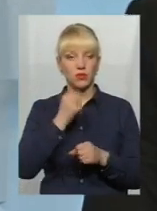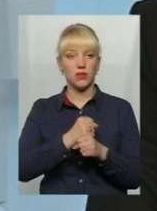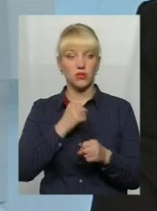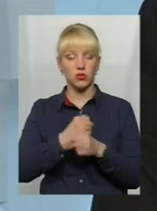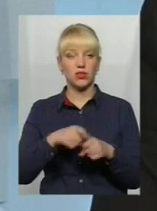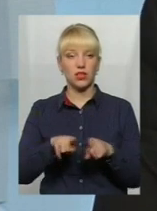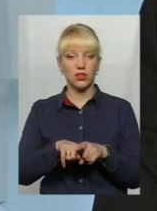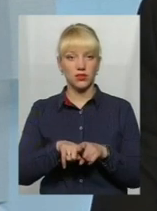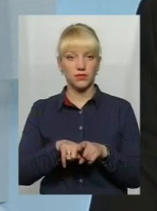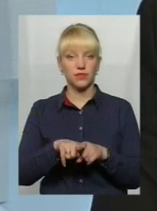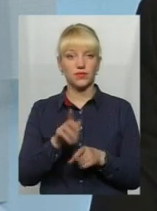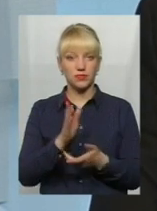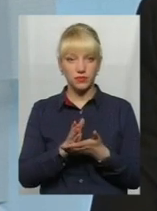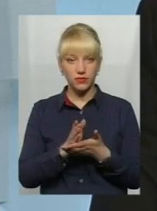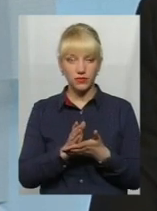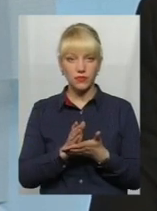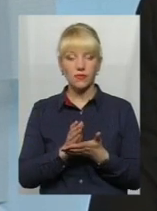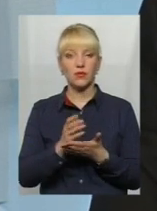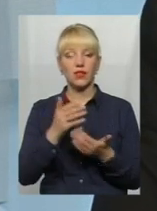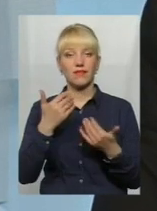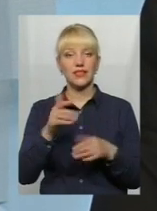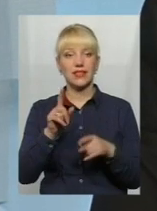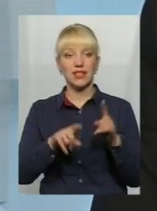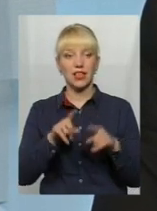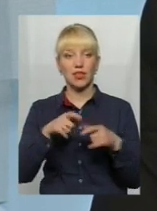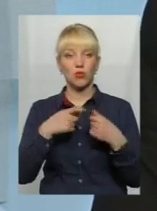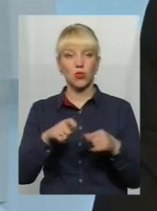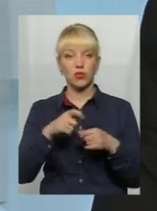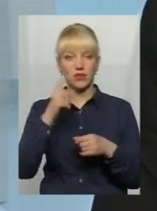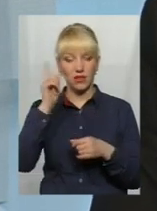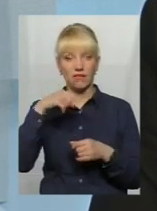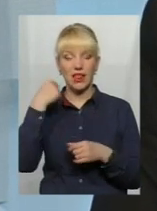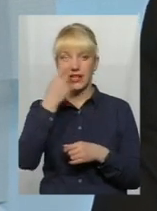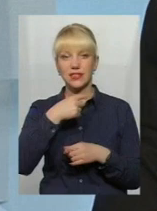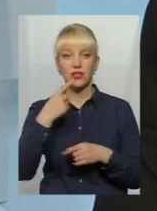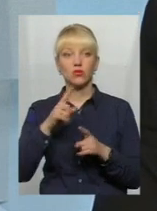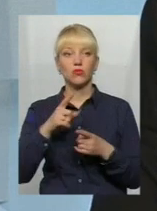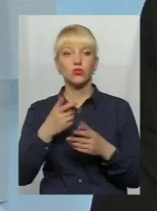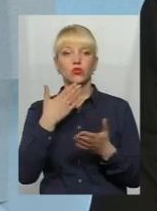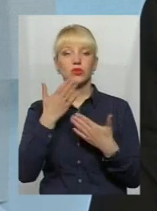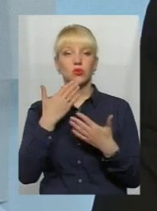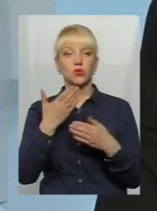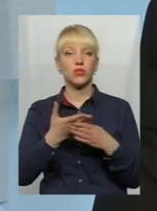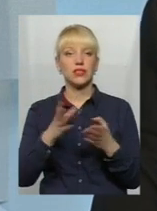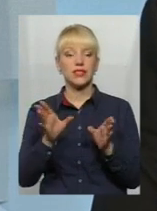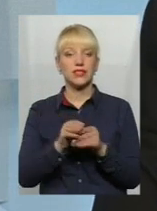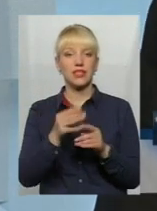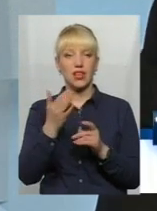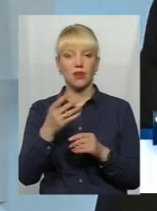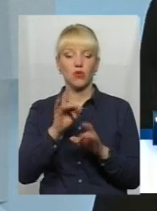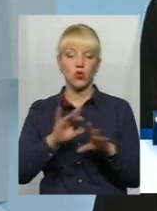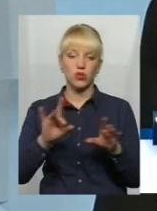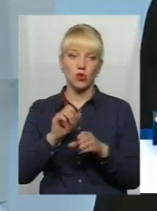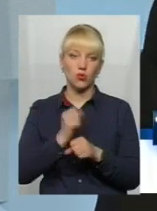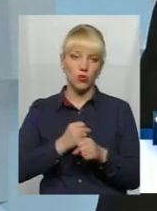так склалося, це. І вже деяких таких продавців знаєш в лице, тому що приходиться з ними спілкуватися, постійно якась роз'яснена